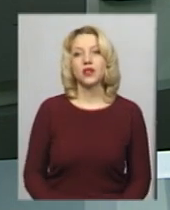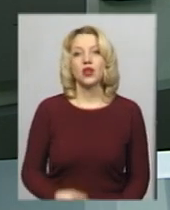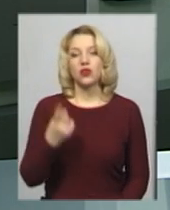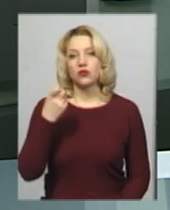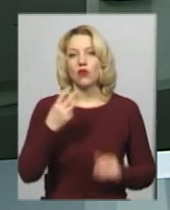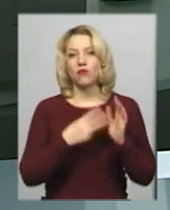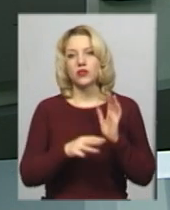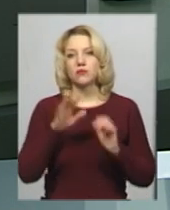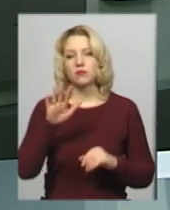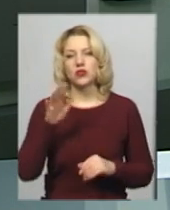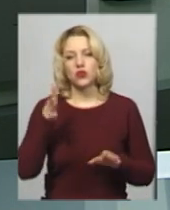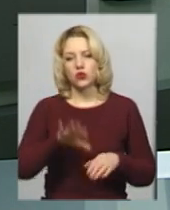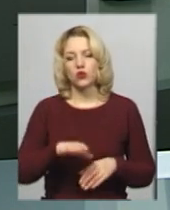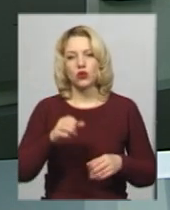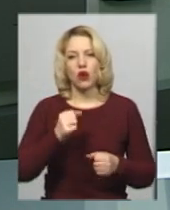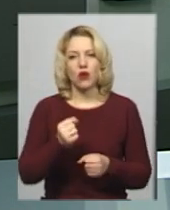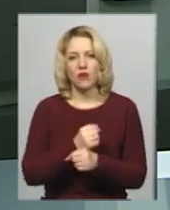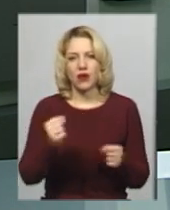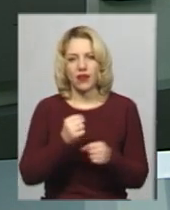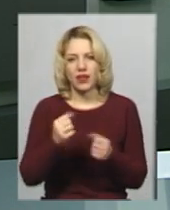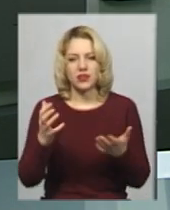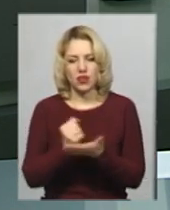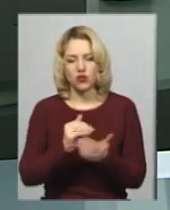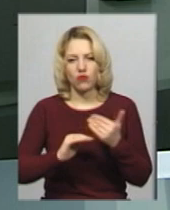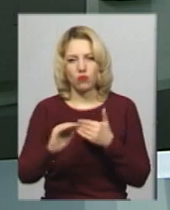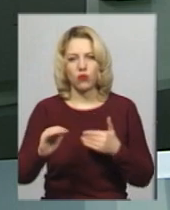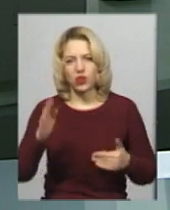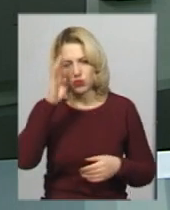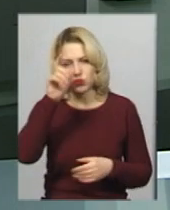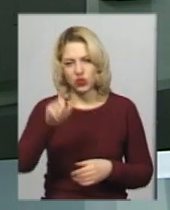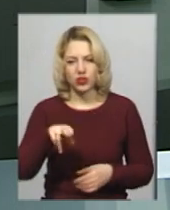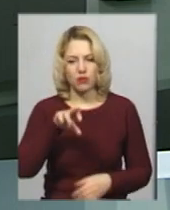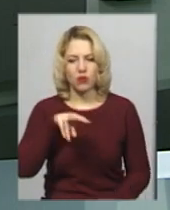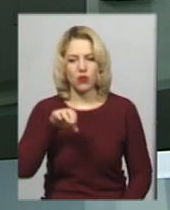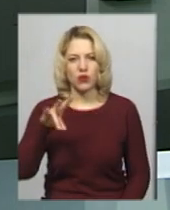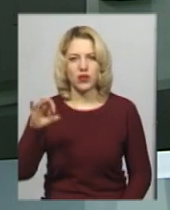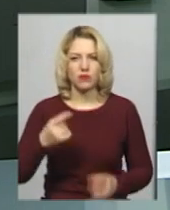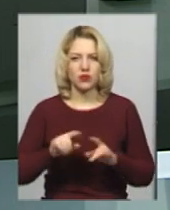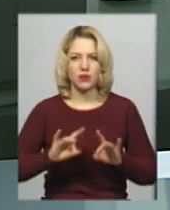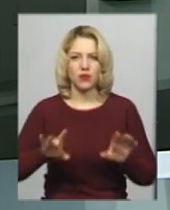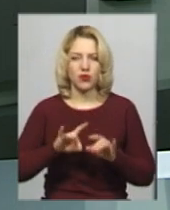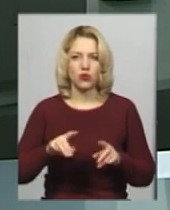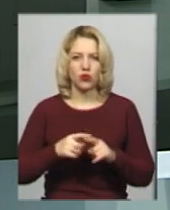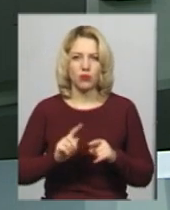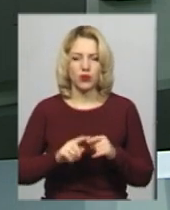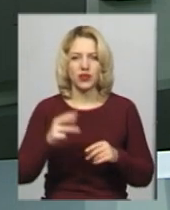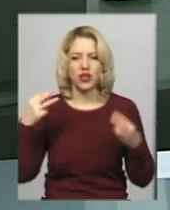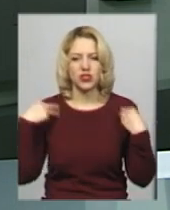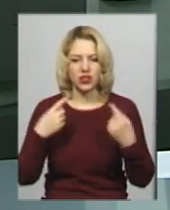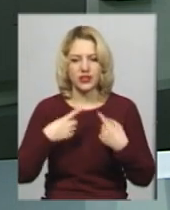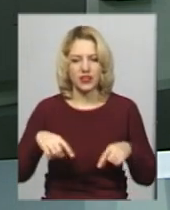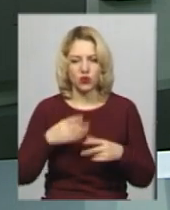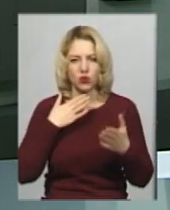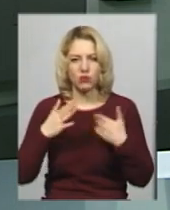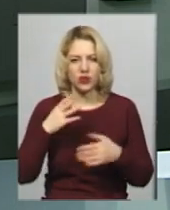185 штук бойових гранат знайшов у полі житель Полонського району. Про це повідомила начальник сектору комунікації Головного